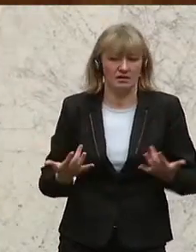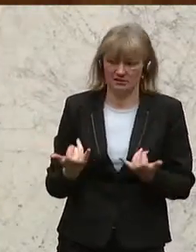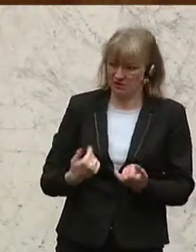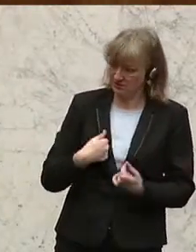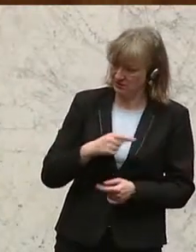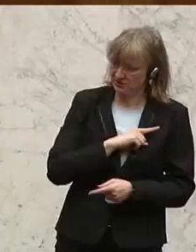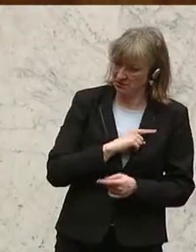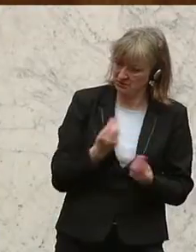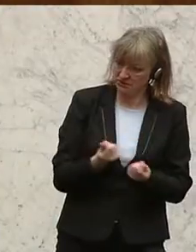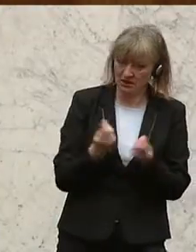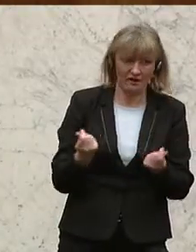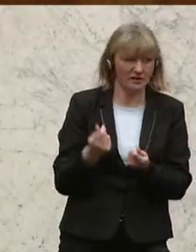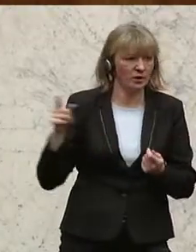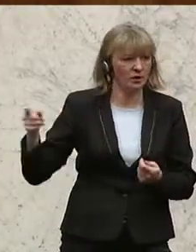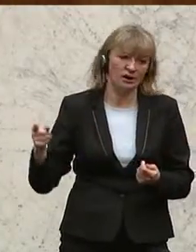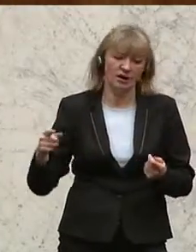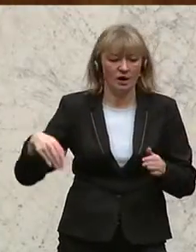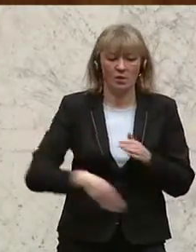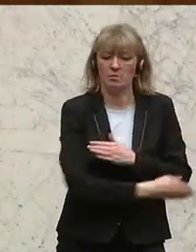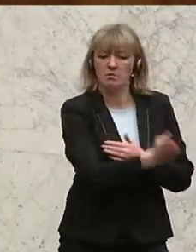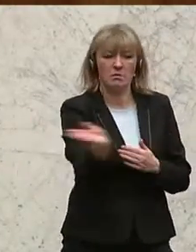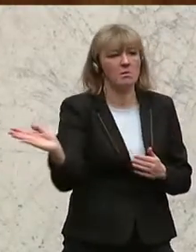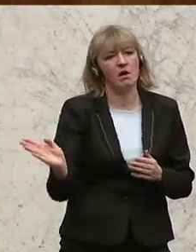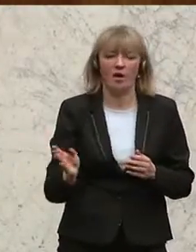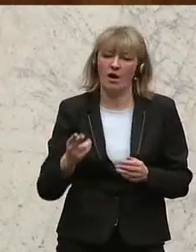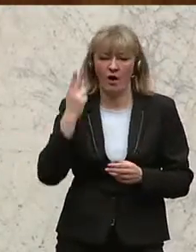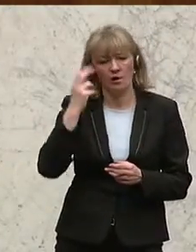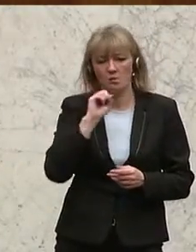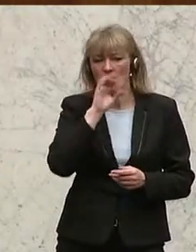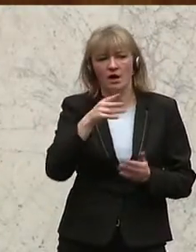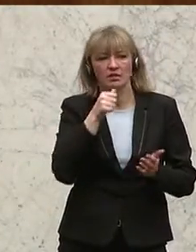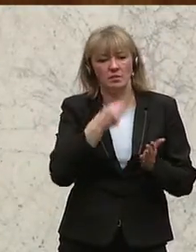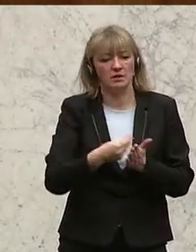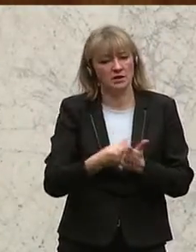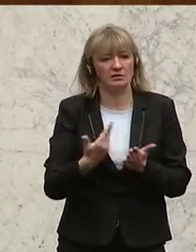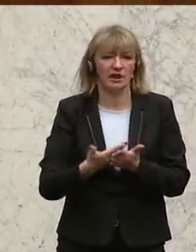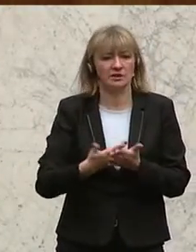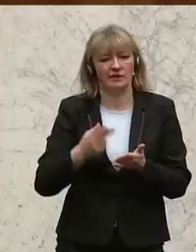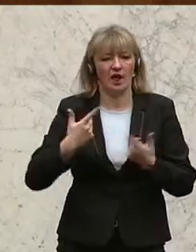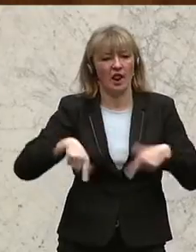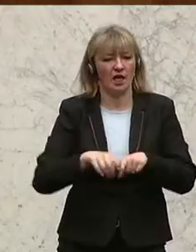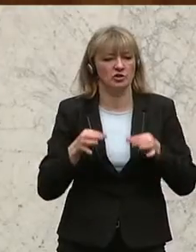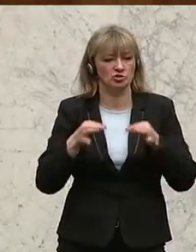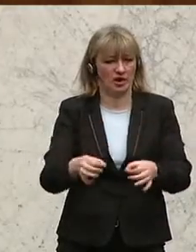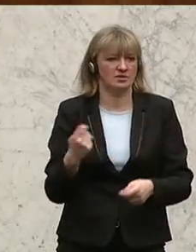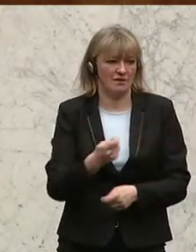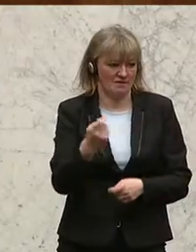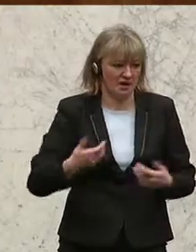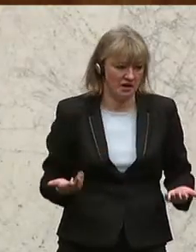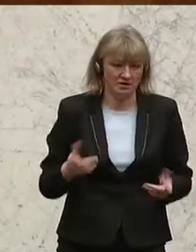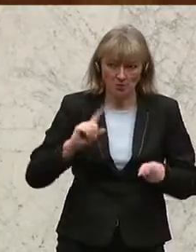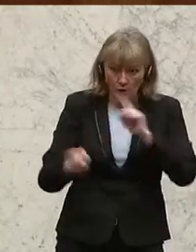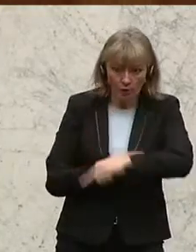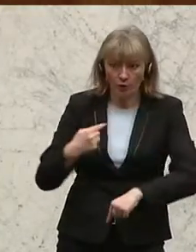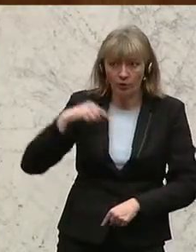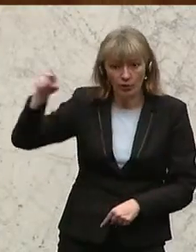Eindruck bei uns, umgehen Sie die Maut, indem Sie auf den Landesstraßen fahren und wir sollen in Deutschland Maut zahlen. Das kann niemand mehr verstehen,